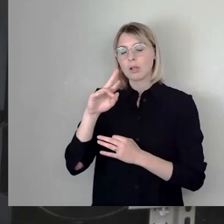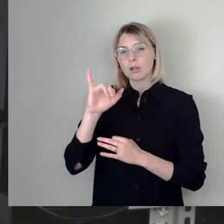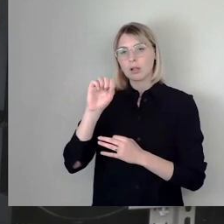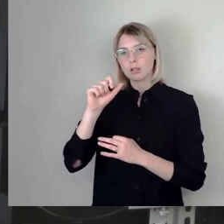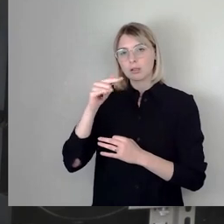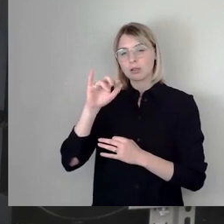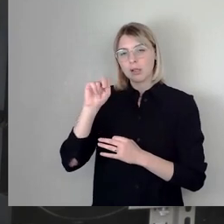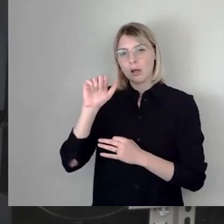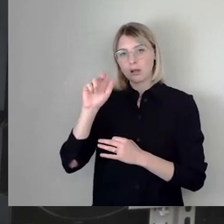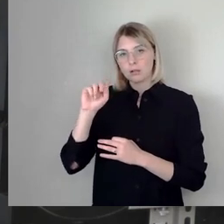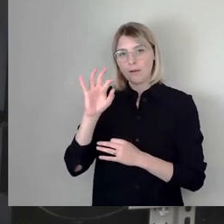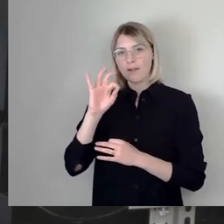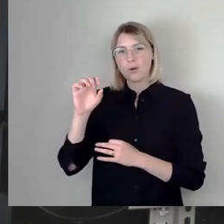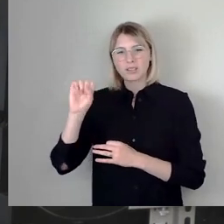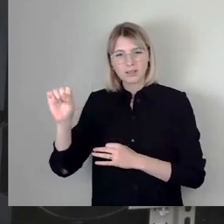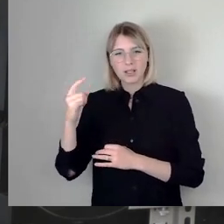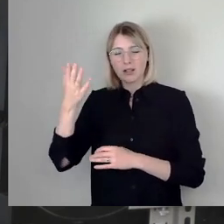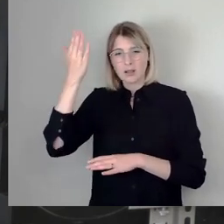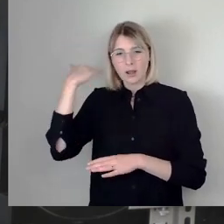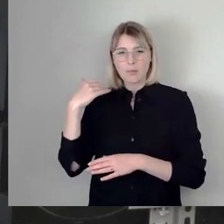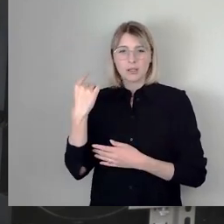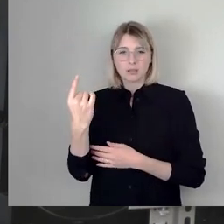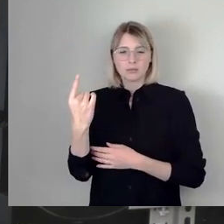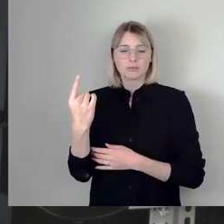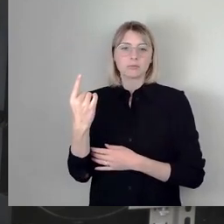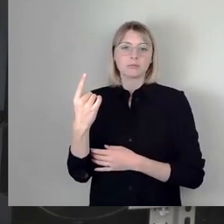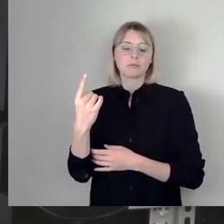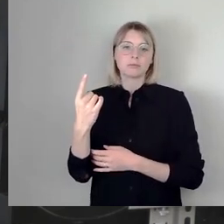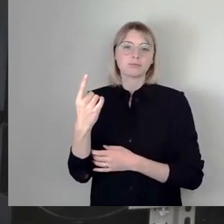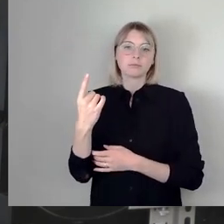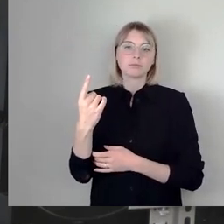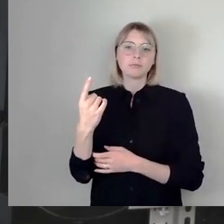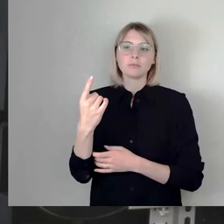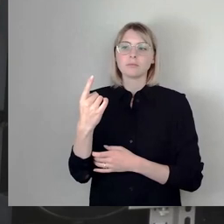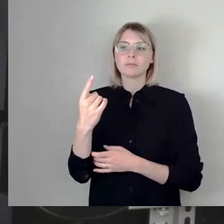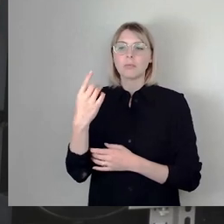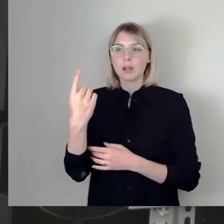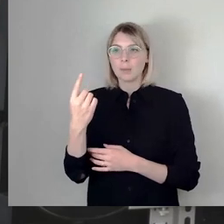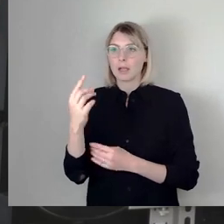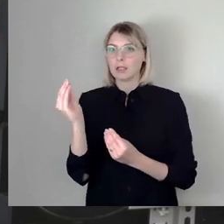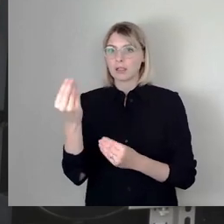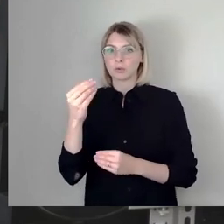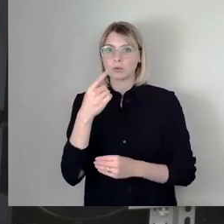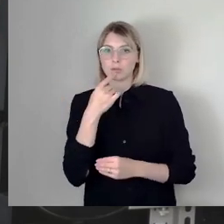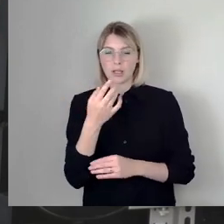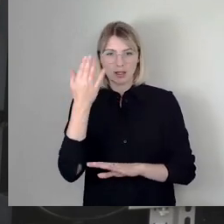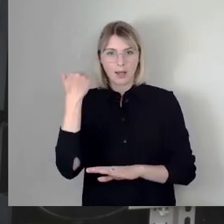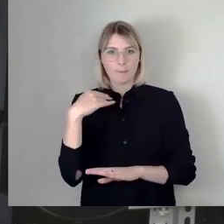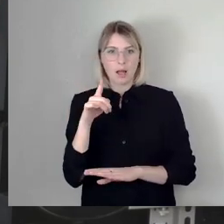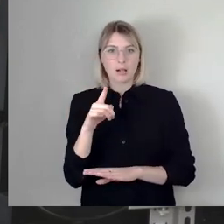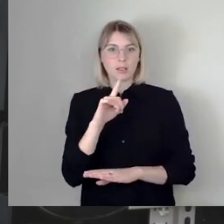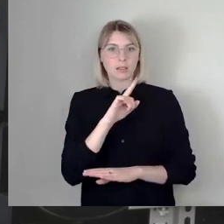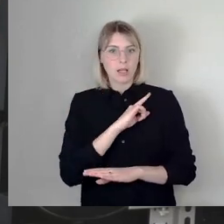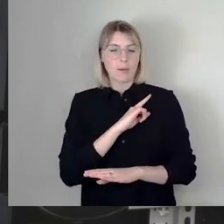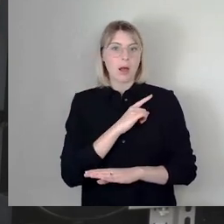damals öffentlich auf meine Rede bemerkte, dass es ja bekannt sei, dass ich eine Islamphobie hätte.